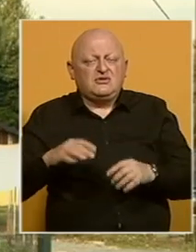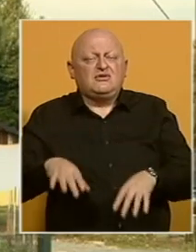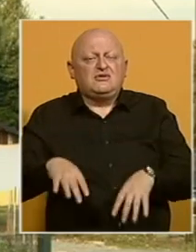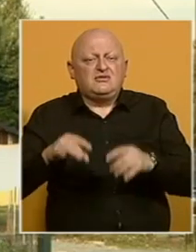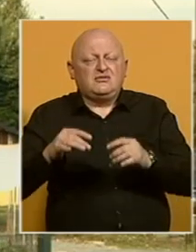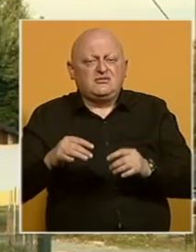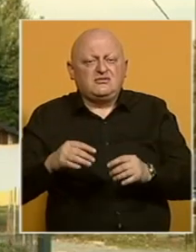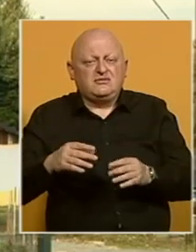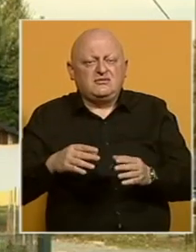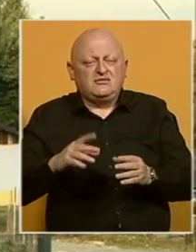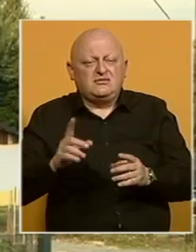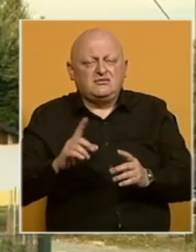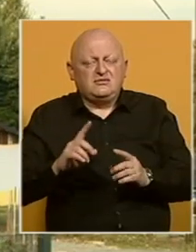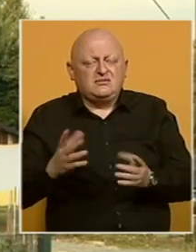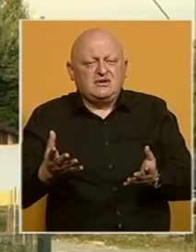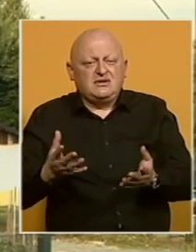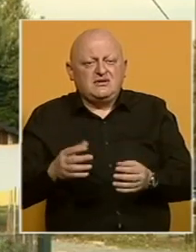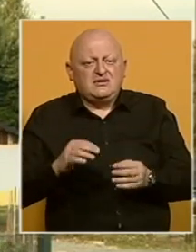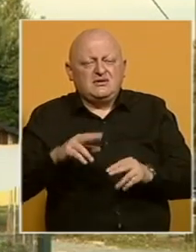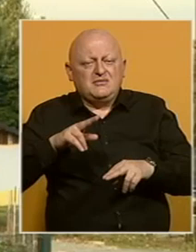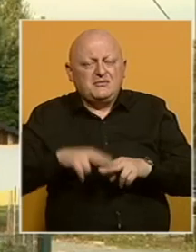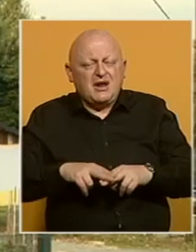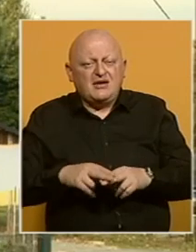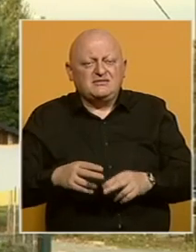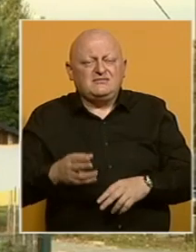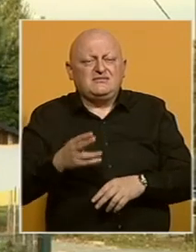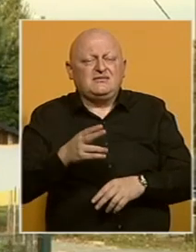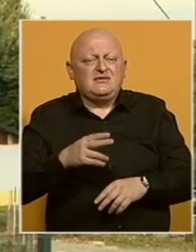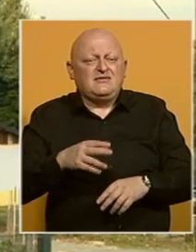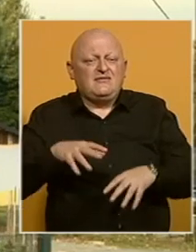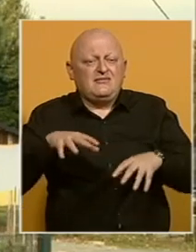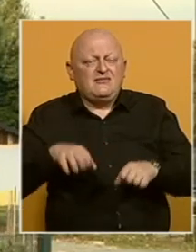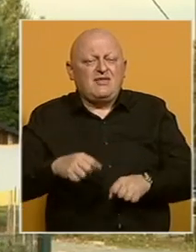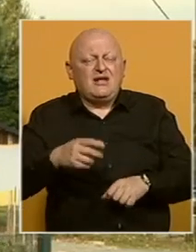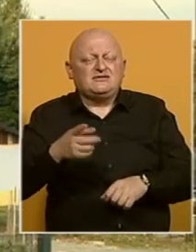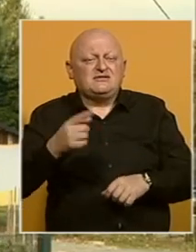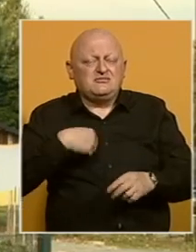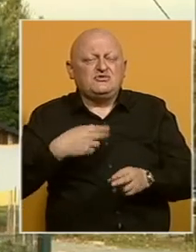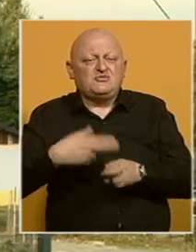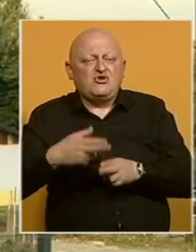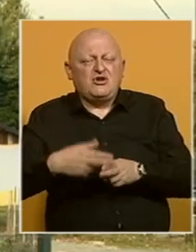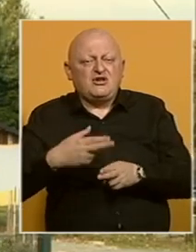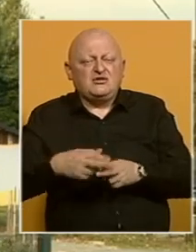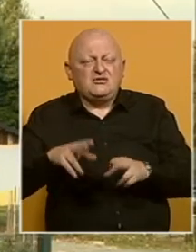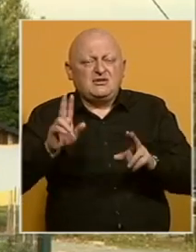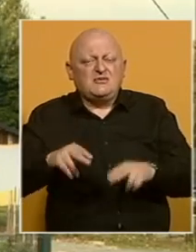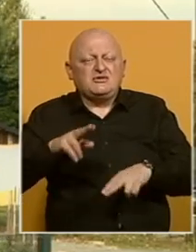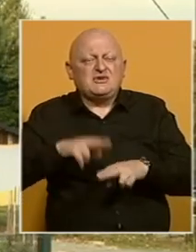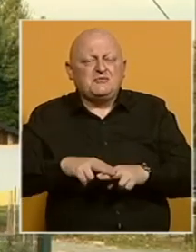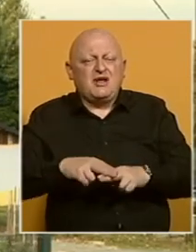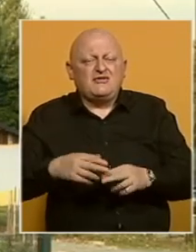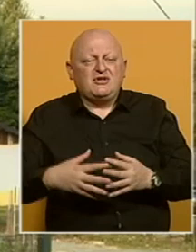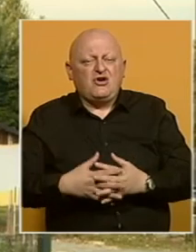znači, posjedujem, ali nisu pravni vlasnici, da ćemo riješiti, da će riješiti imovinske pravne